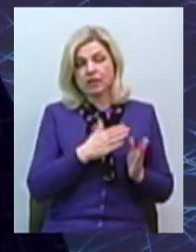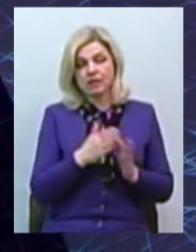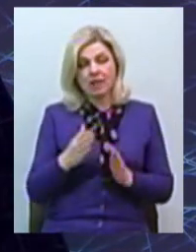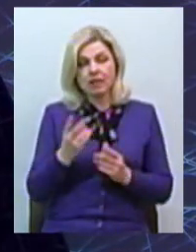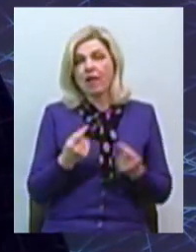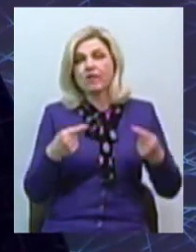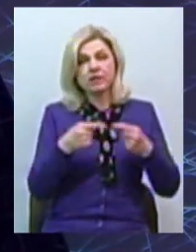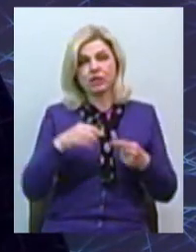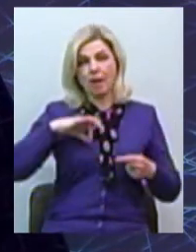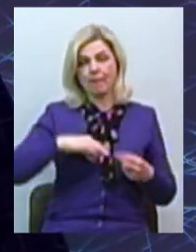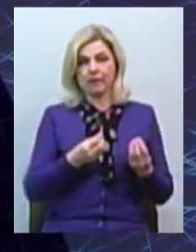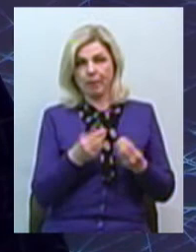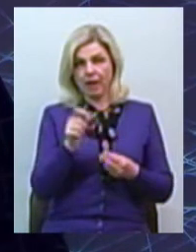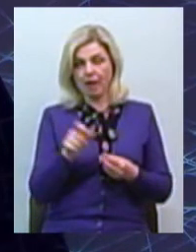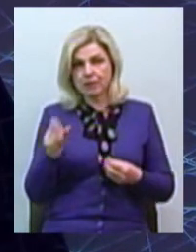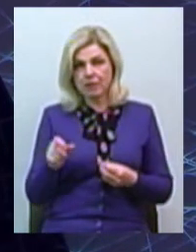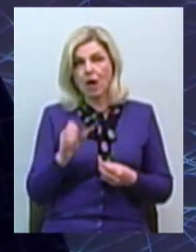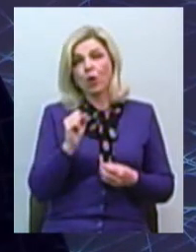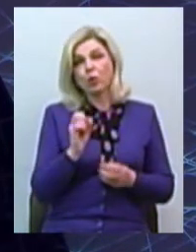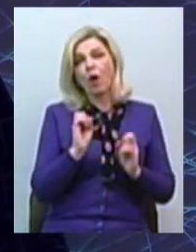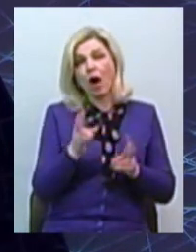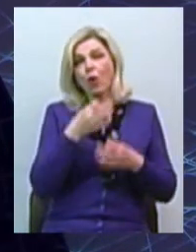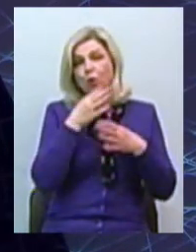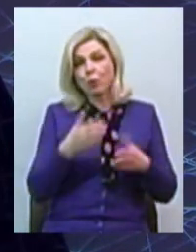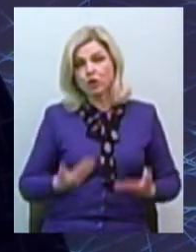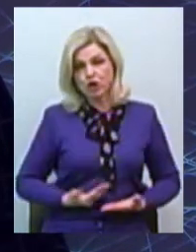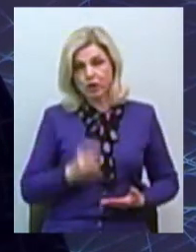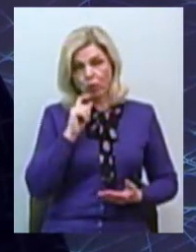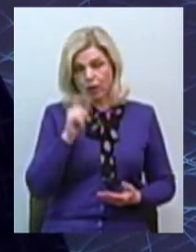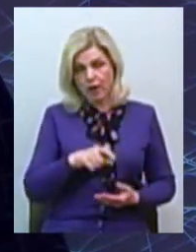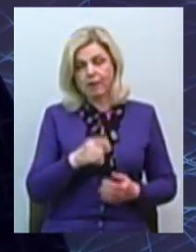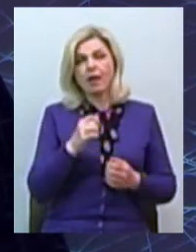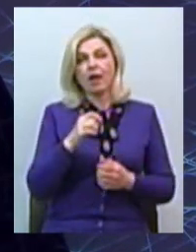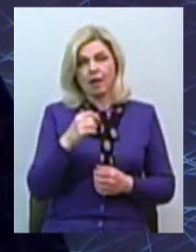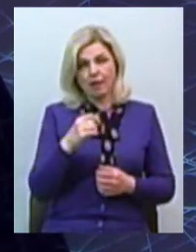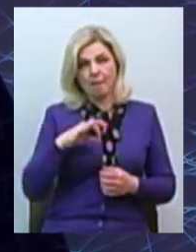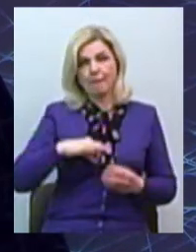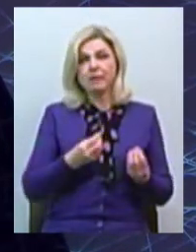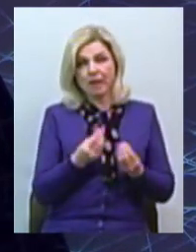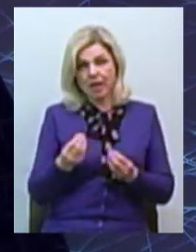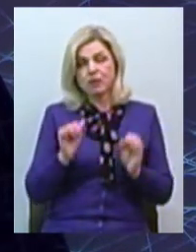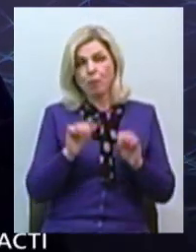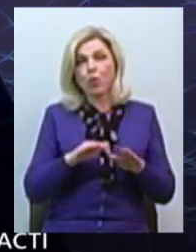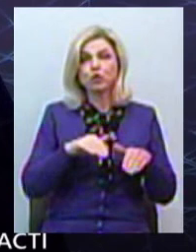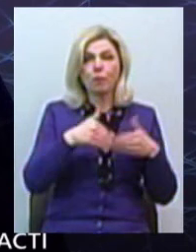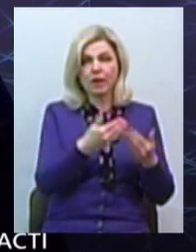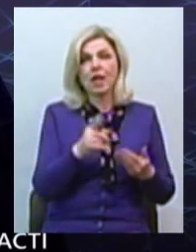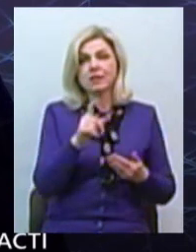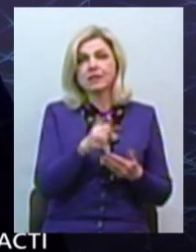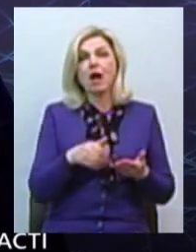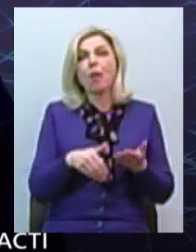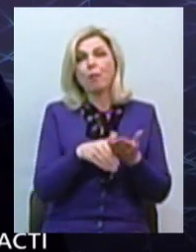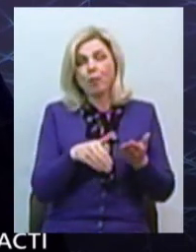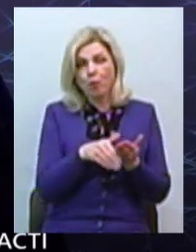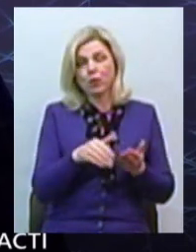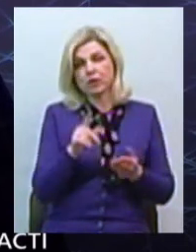підприємців, але як і будь-який мешканець України, кожна особа-підприємець може звернутися за отриманням тих чи інших роз